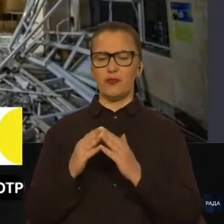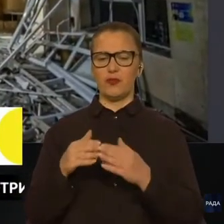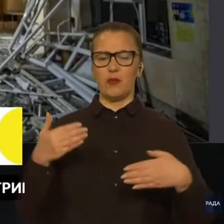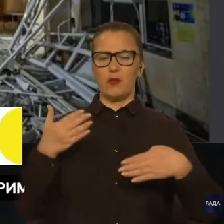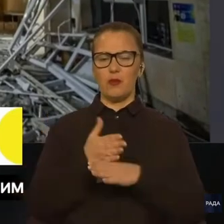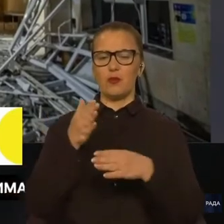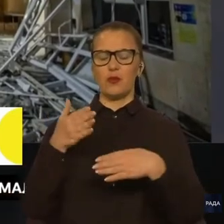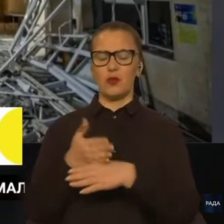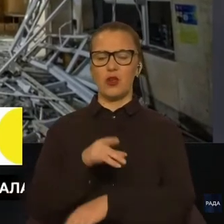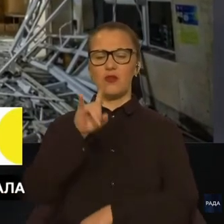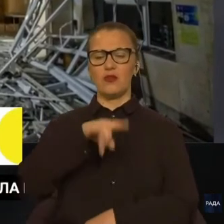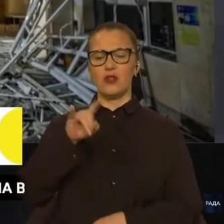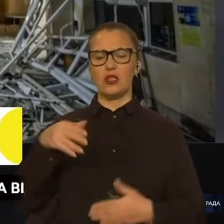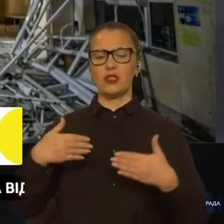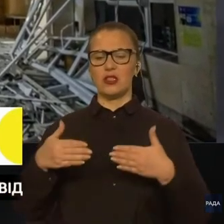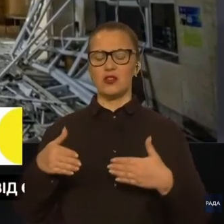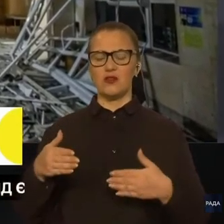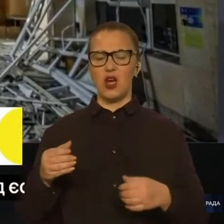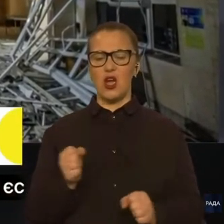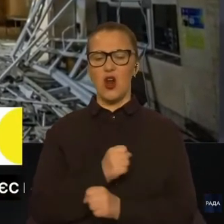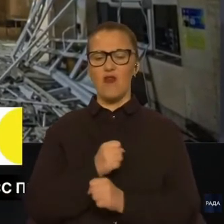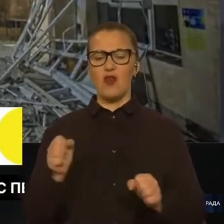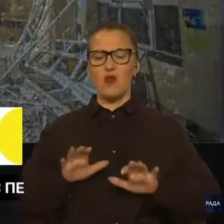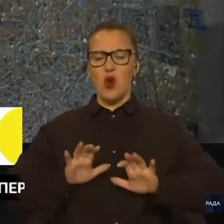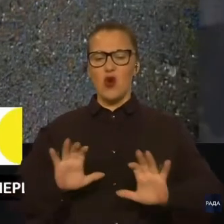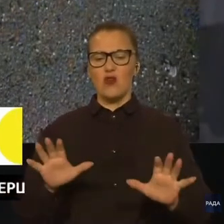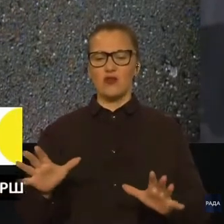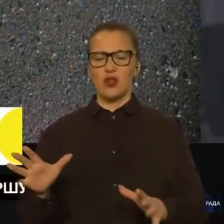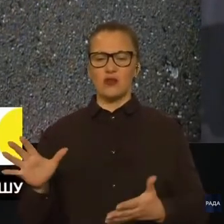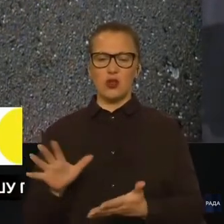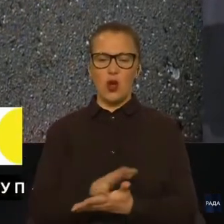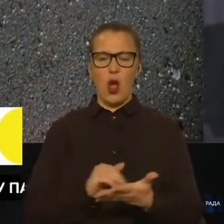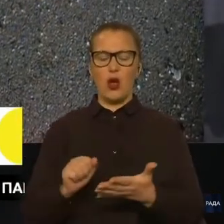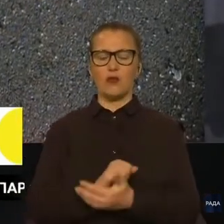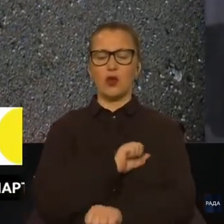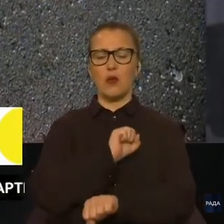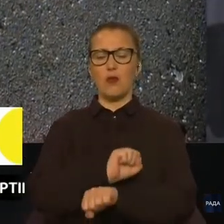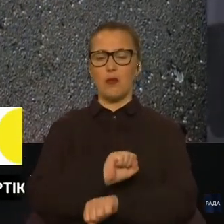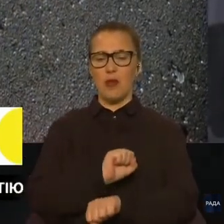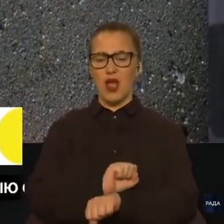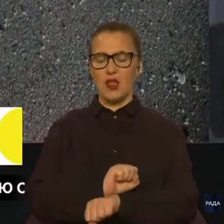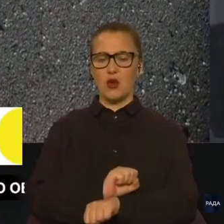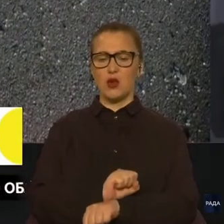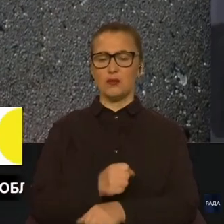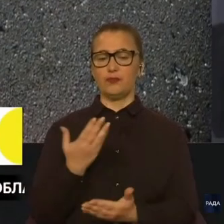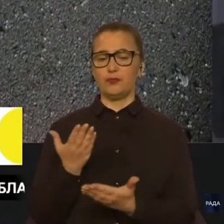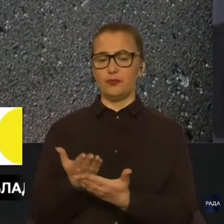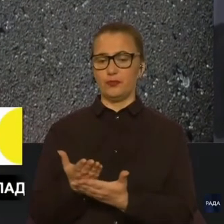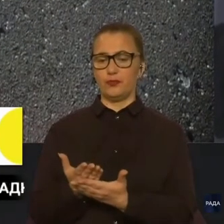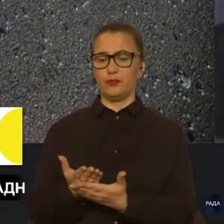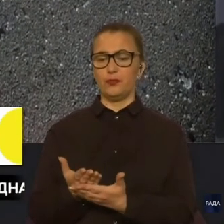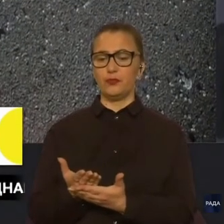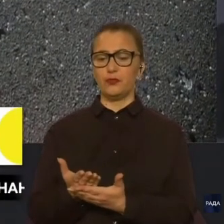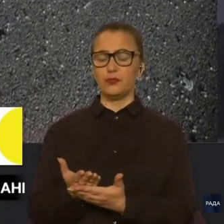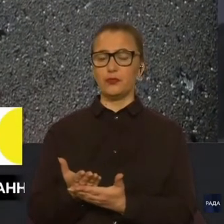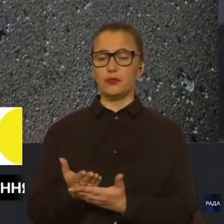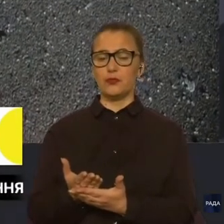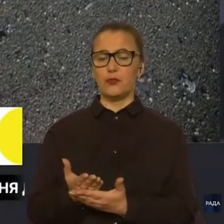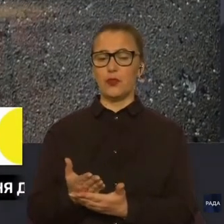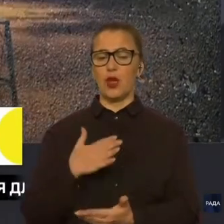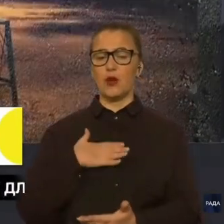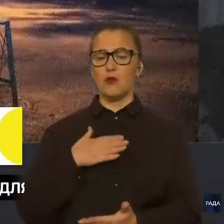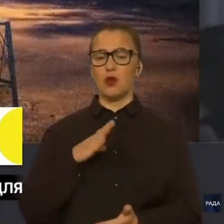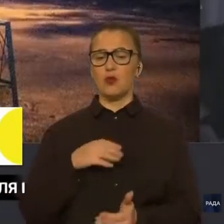вікна і двері, вибуховую хвилу зірвало балкон. Там ми якраз були поруч